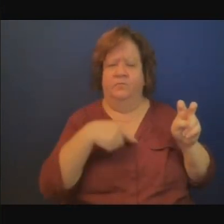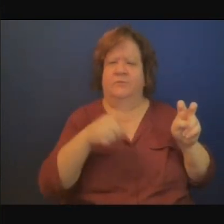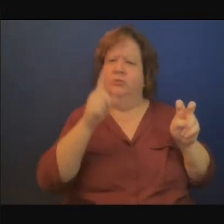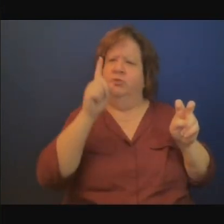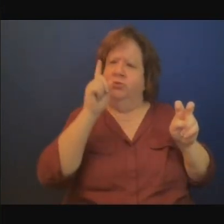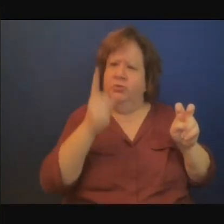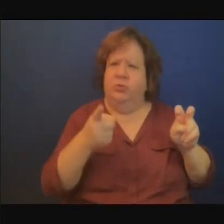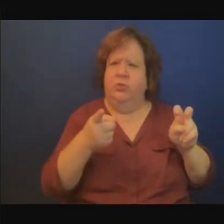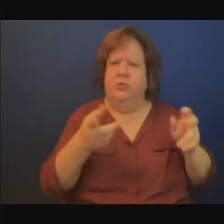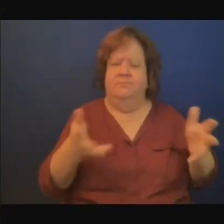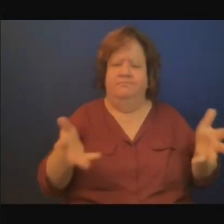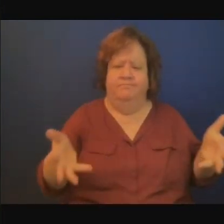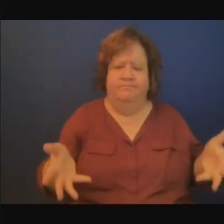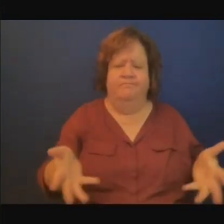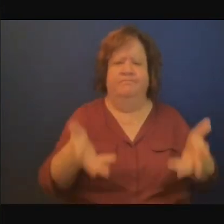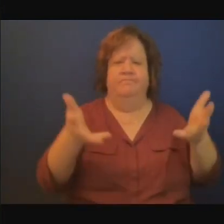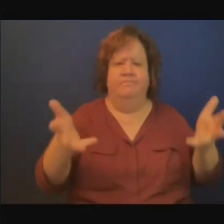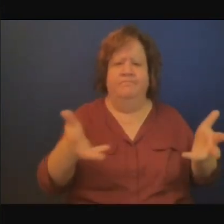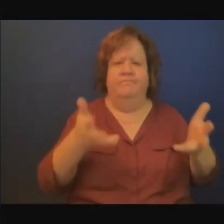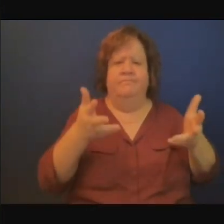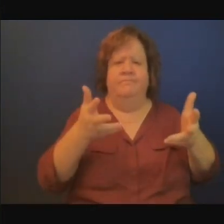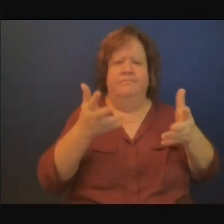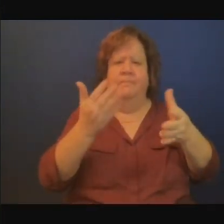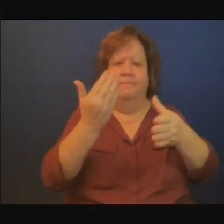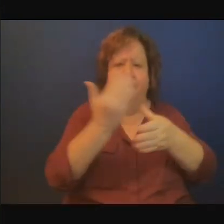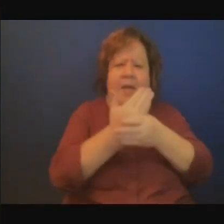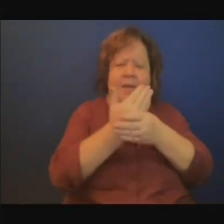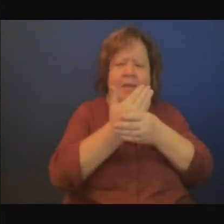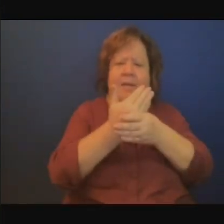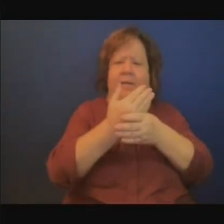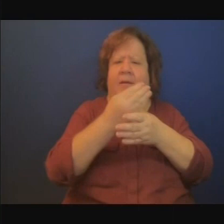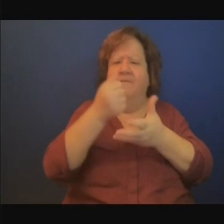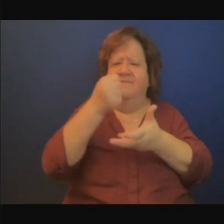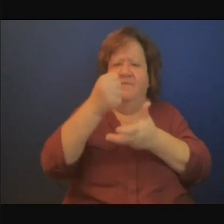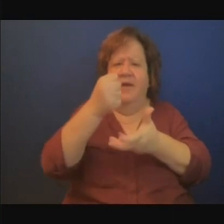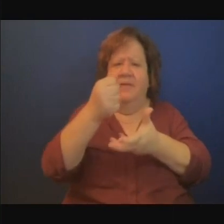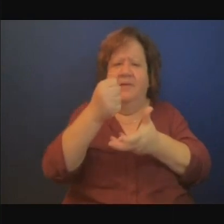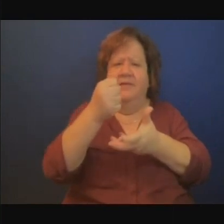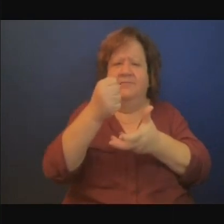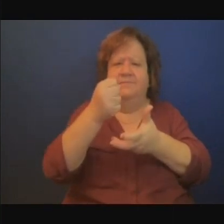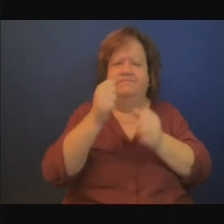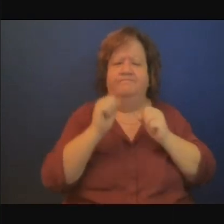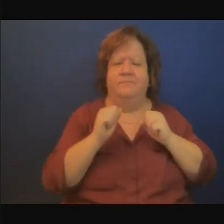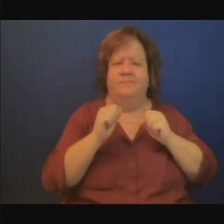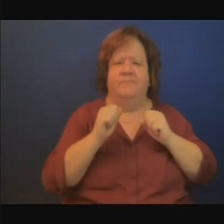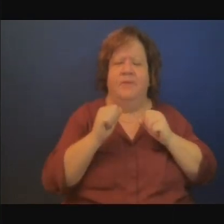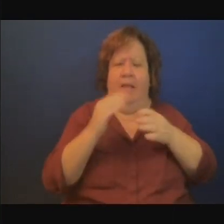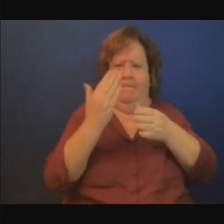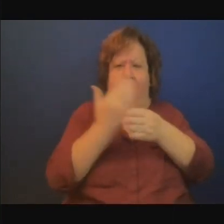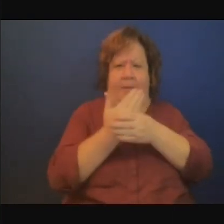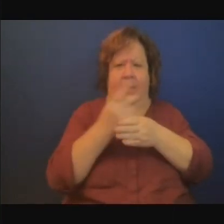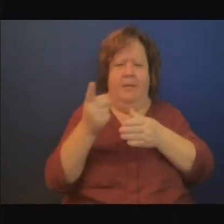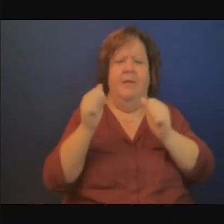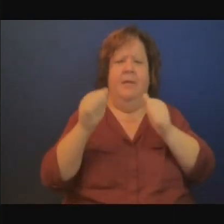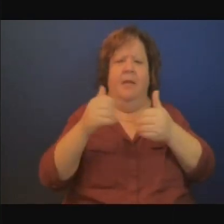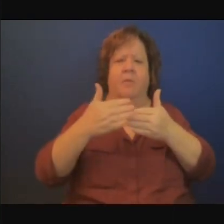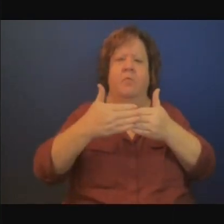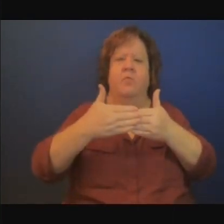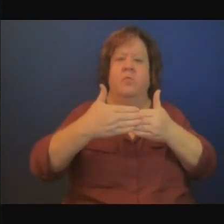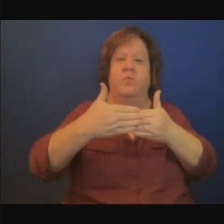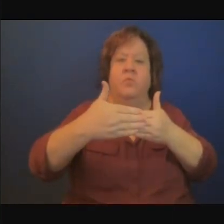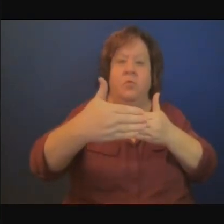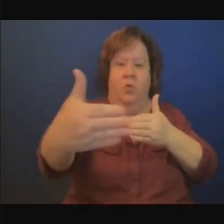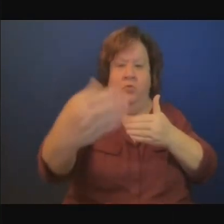pour que les systèmes financiers puissent financer les projets à long terme en développant les marchés de capitaux les marchés d